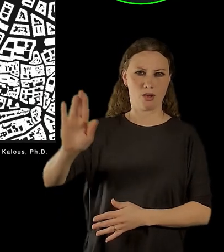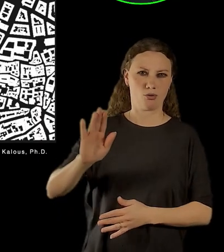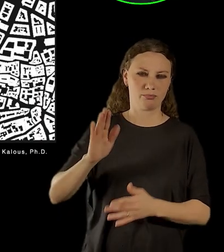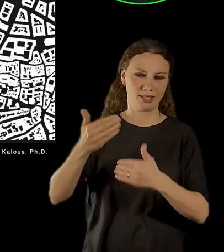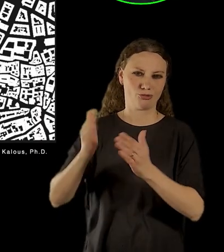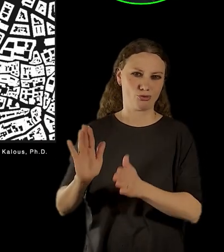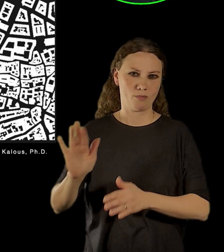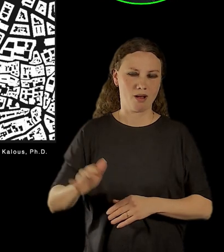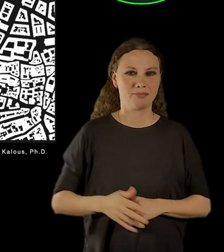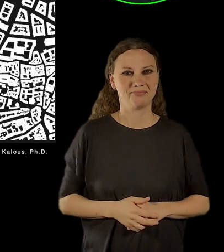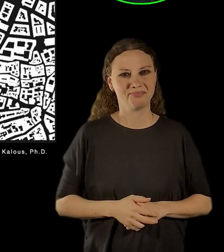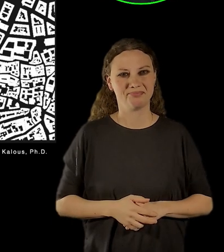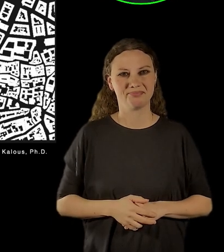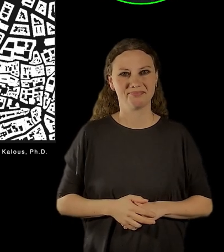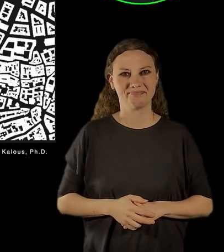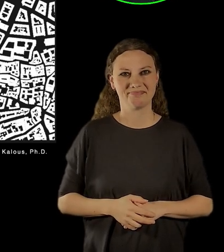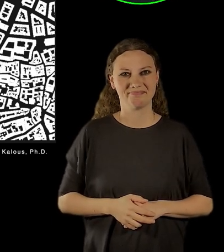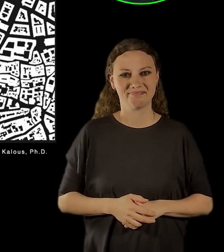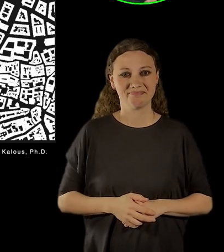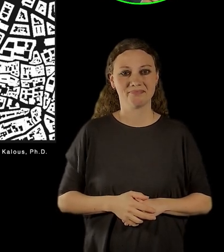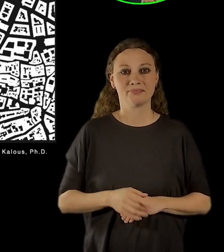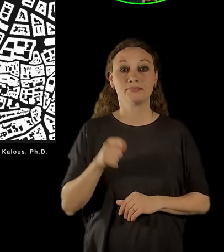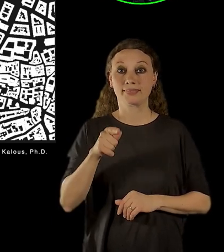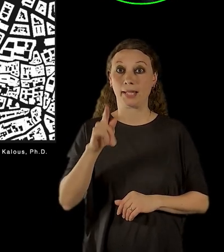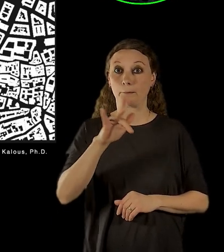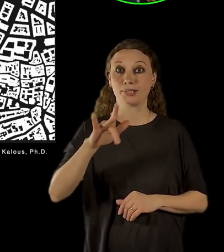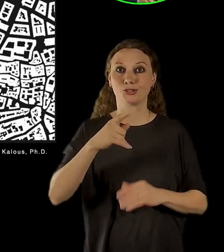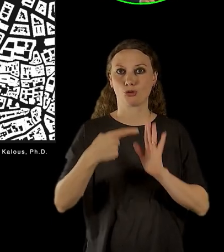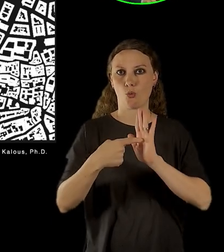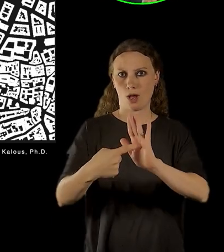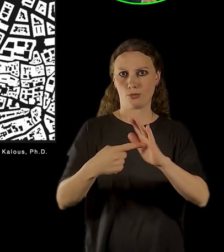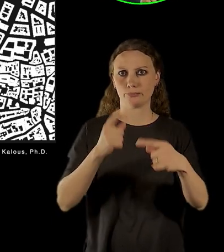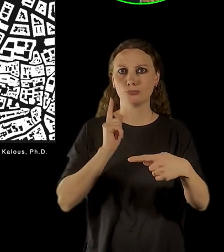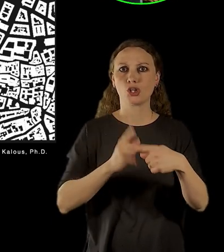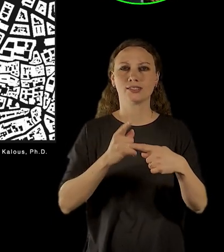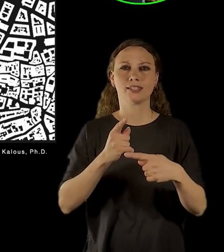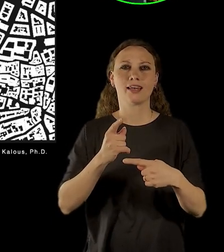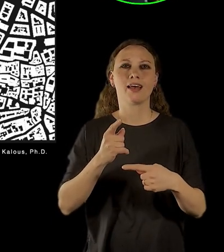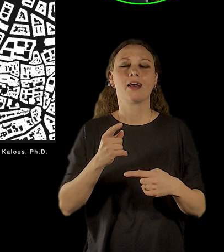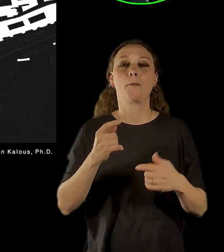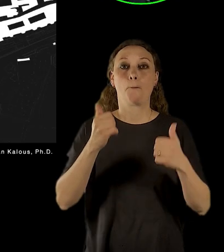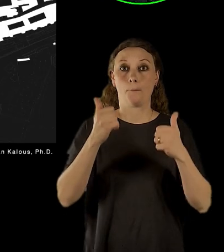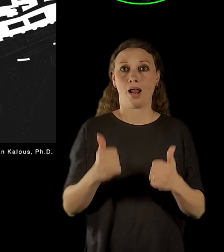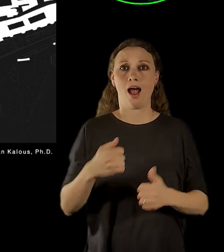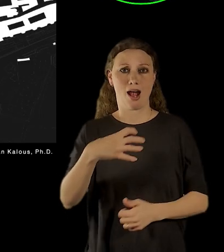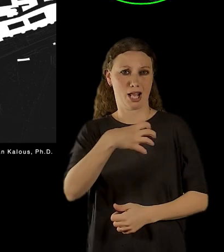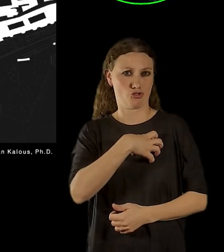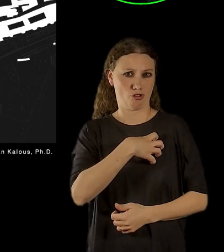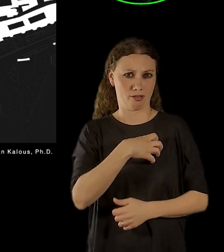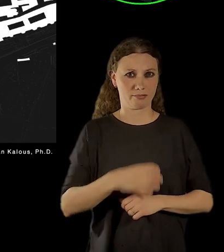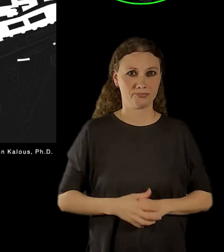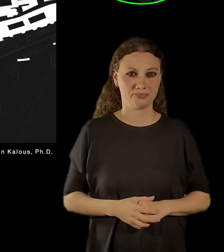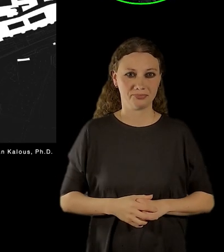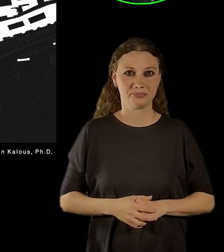Tady je vlastně vymezení té lokace, tak jak jsme o tom mluvili, ještě se pan docent Radečný potom k tomu